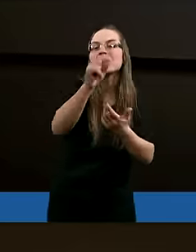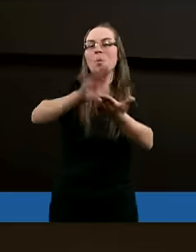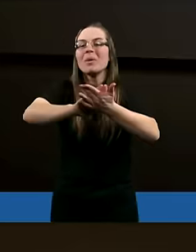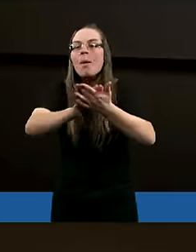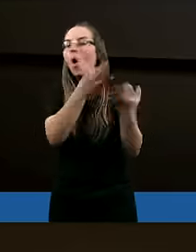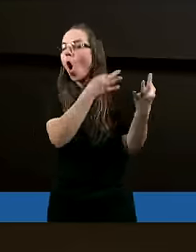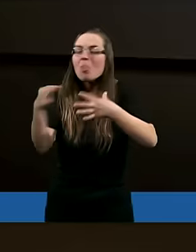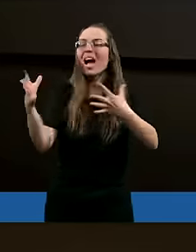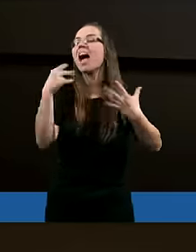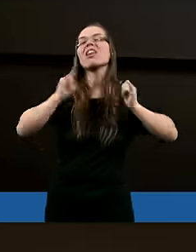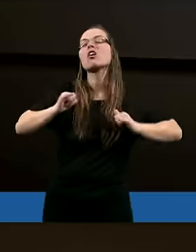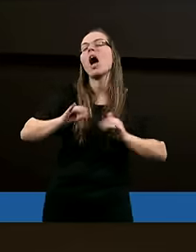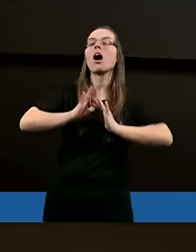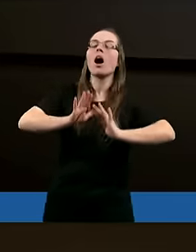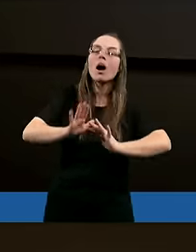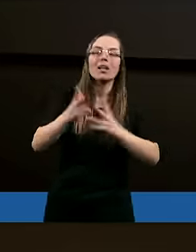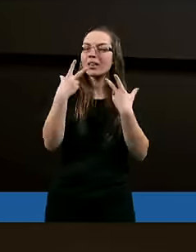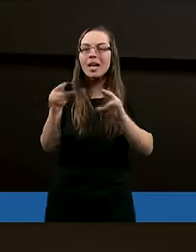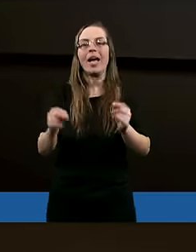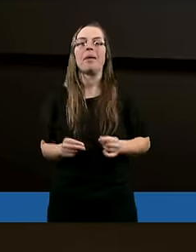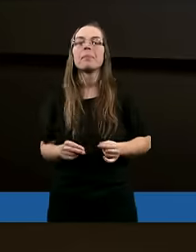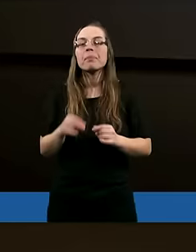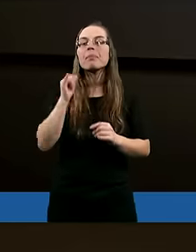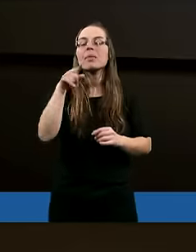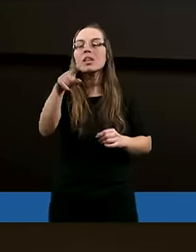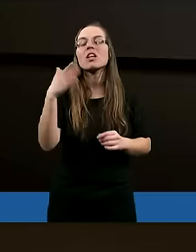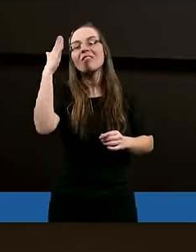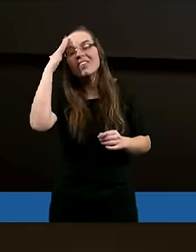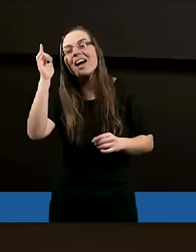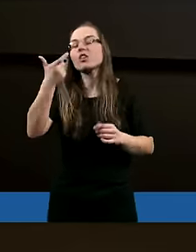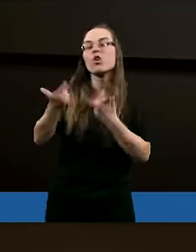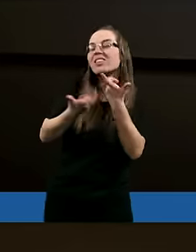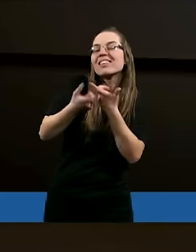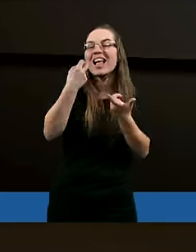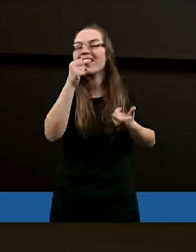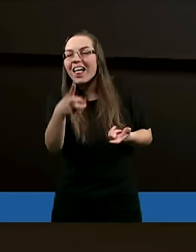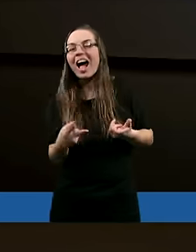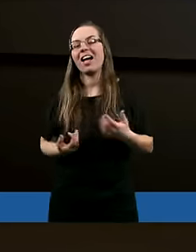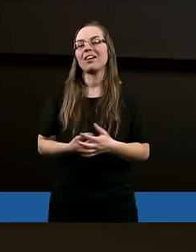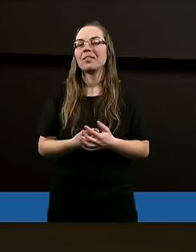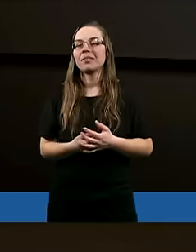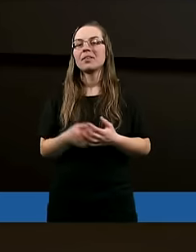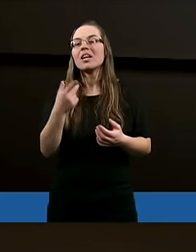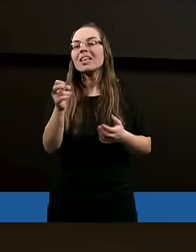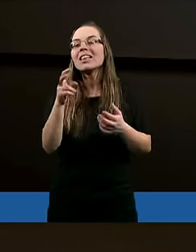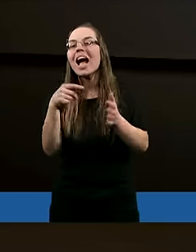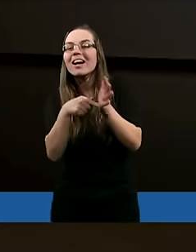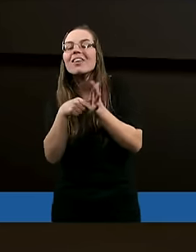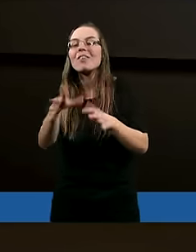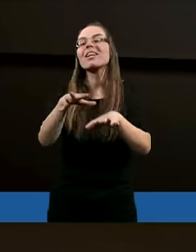razu. Idź od razu, powiedz, że wiesz, że źle zrobiłeś, bo takie